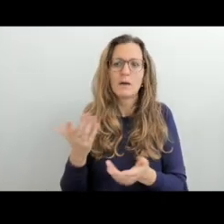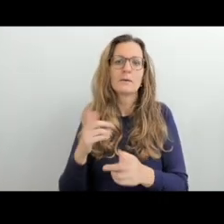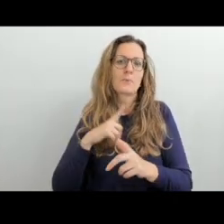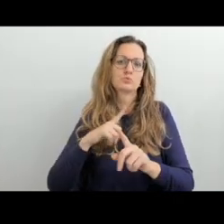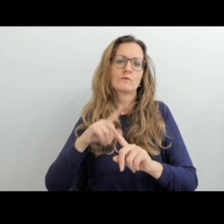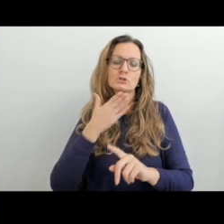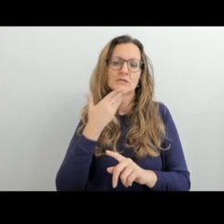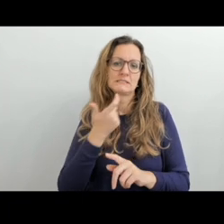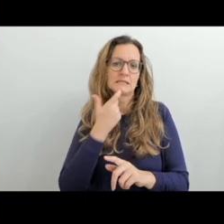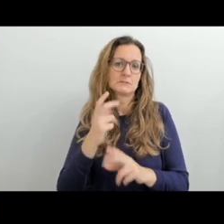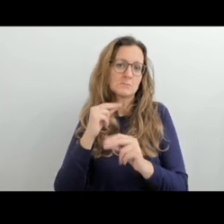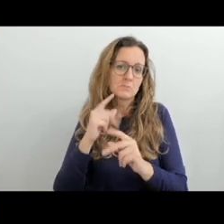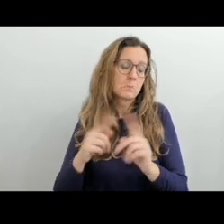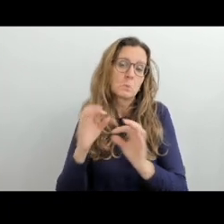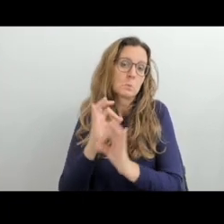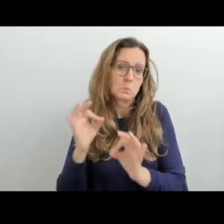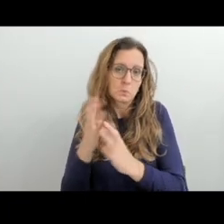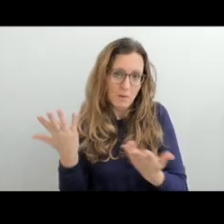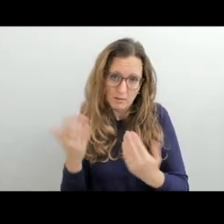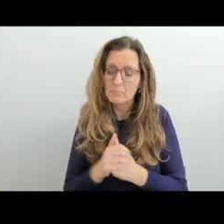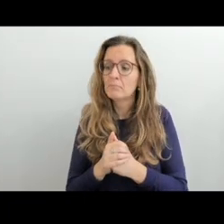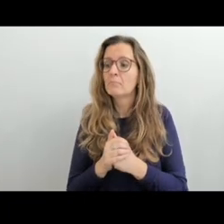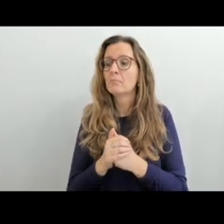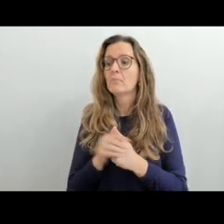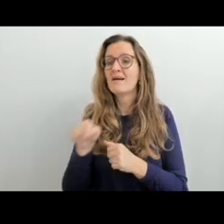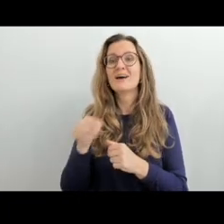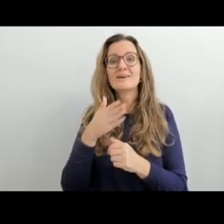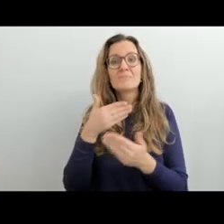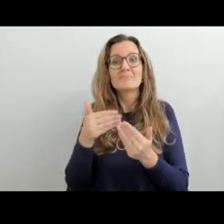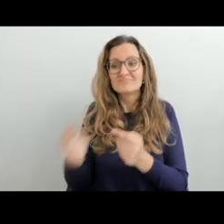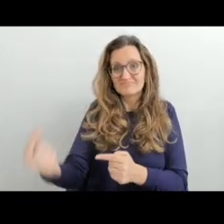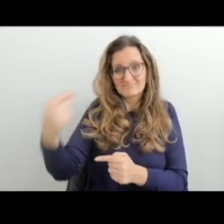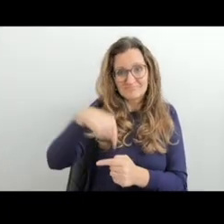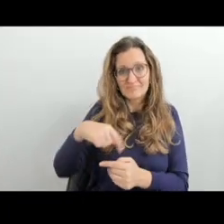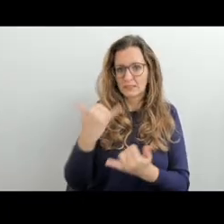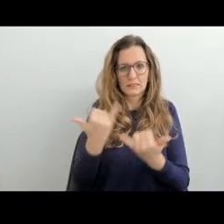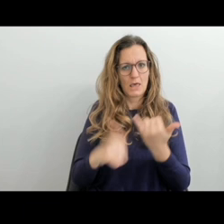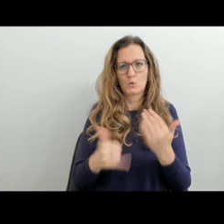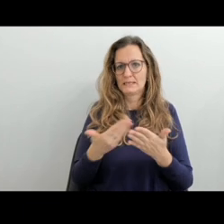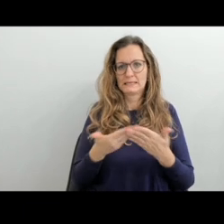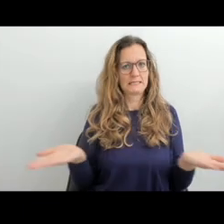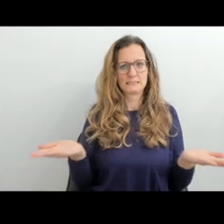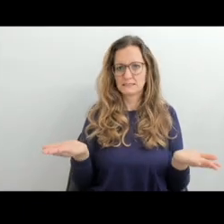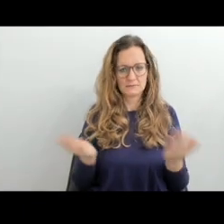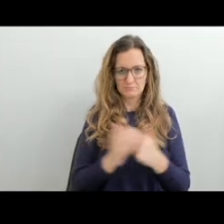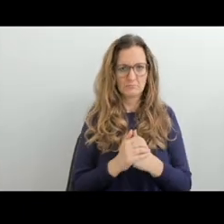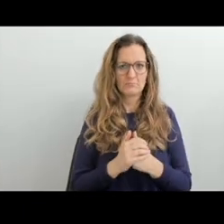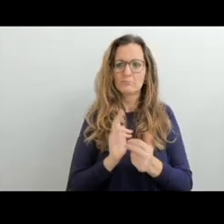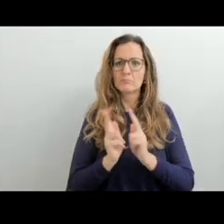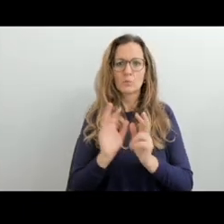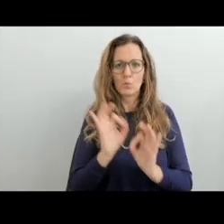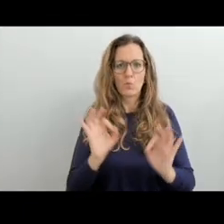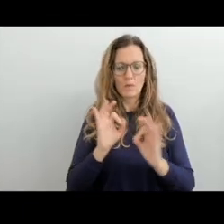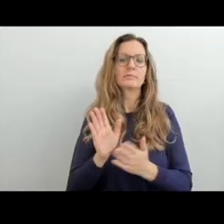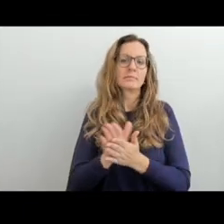kteří s nimi ale ve znakovém jazyce nekomunikovali. Pouze na něm mluvili češtinou nebo používali nějaký jiný komunikační prostředek a